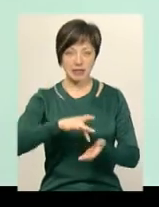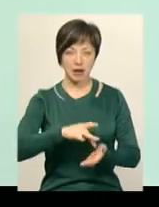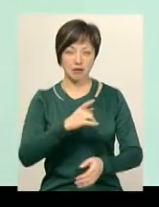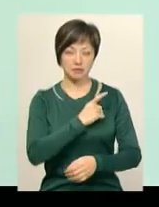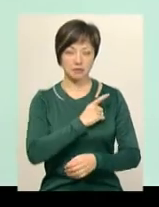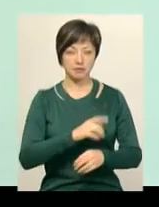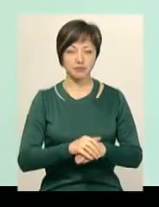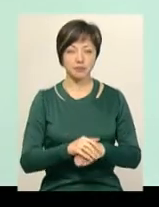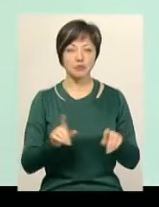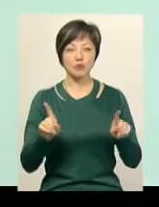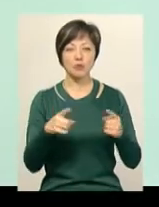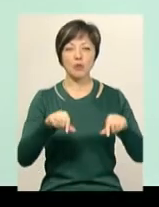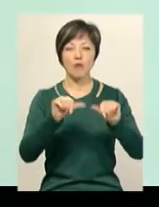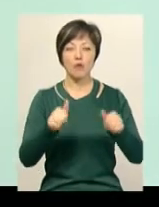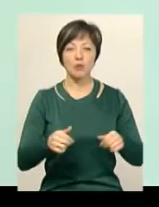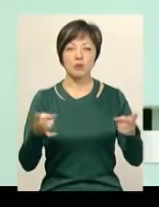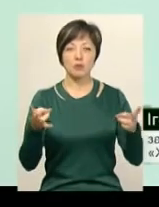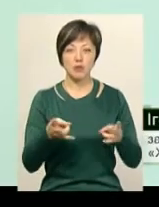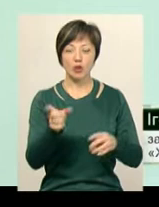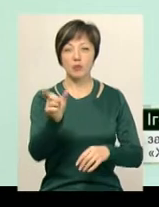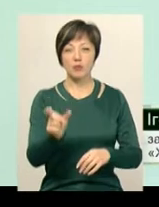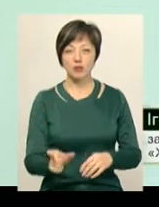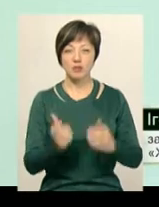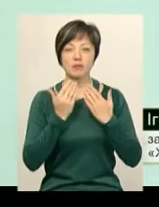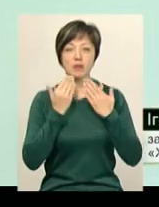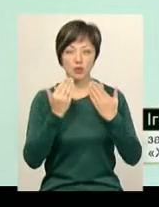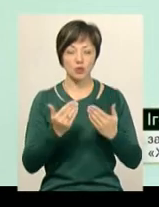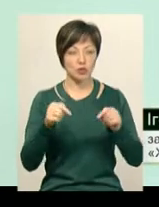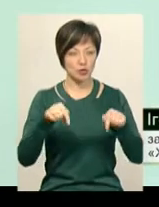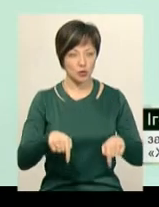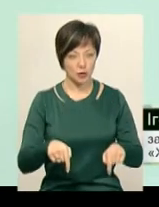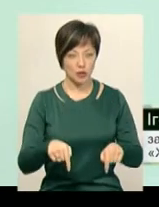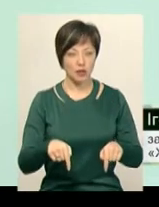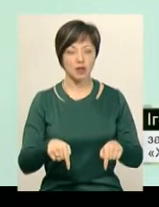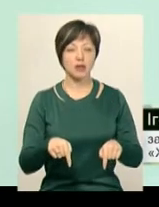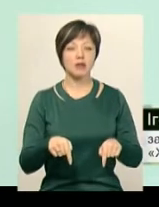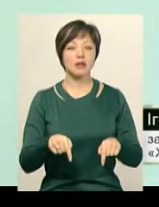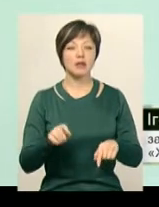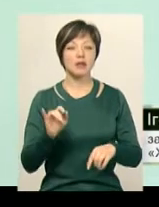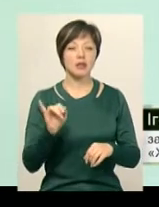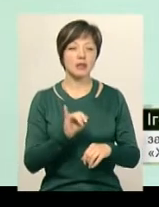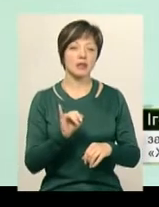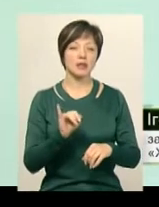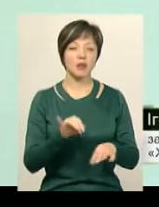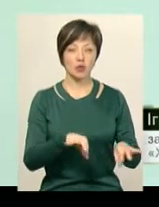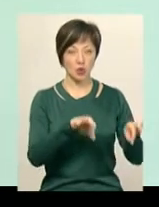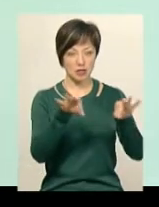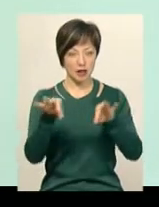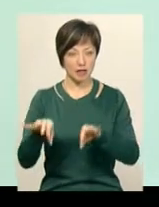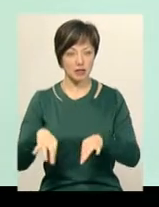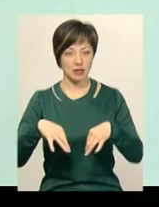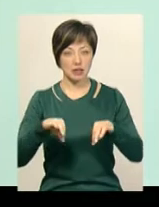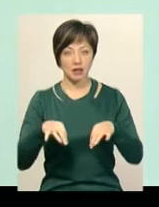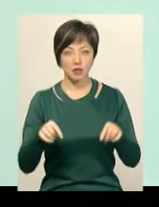Для того, щоб провести таке митне оформлене, громадянам необхідно звернутися сюди, доставити транспортний засіб